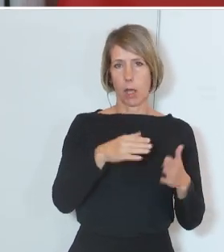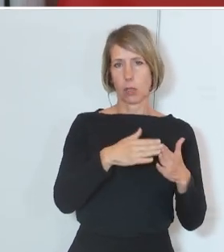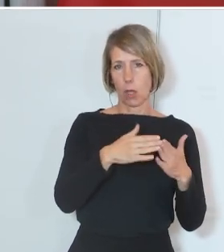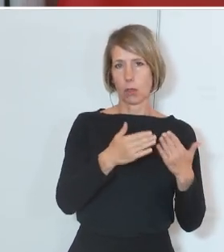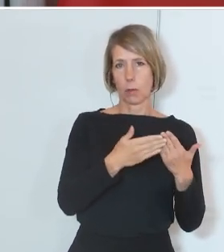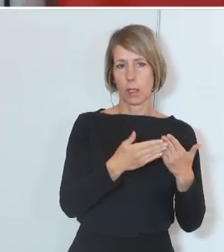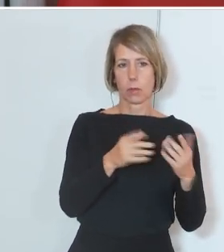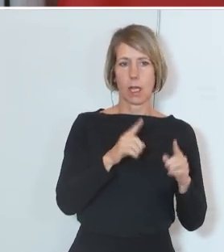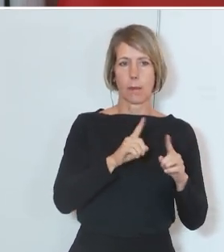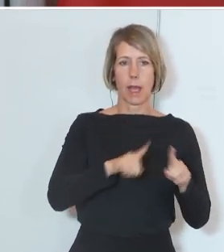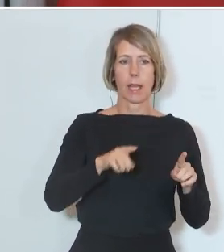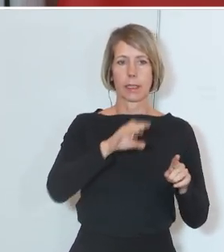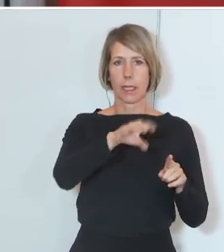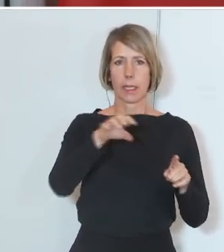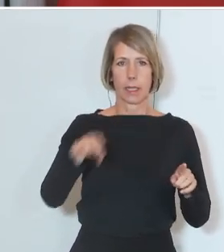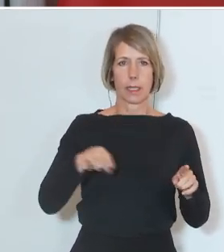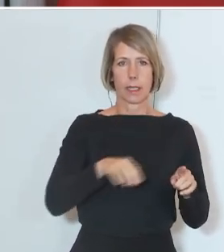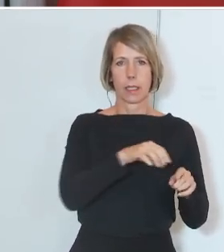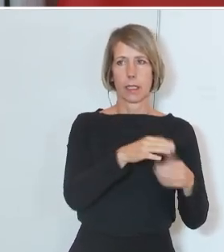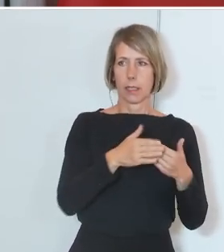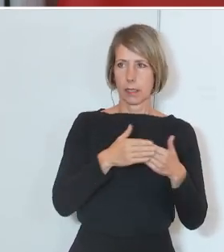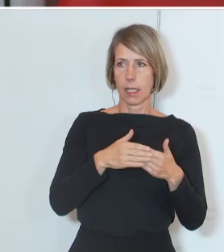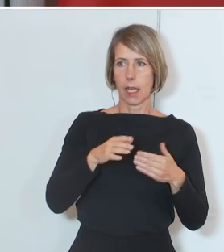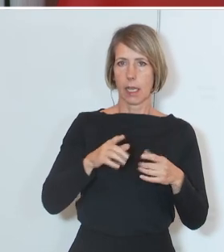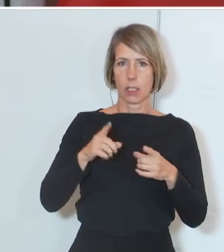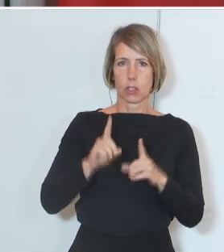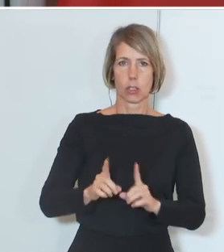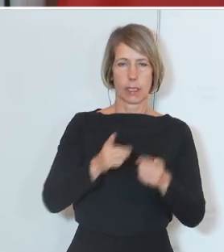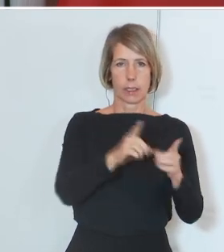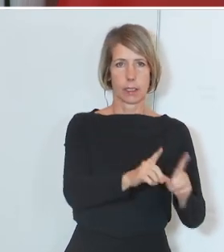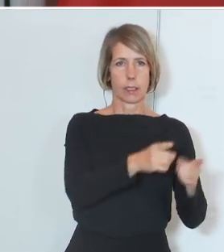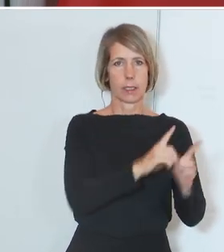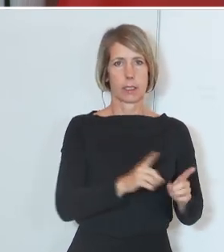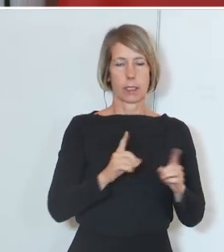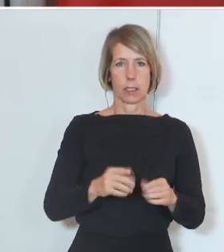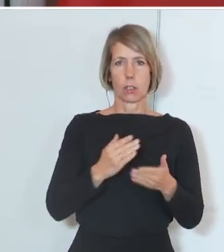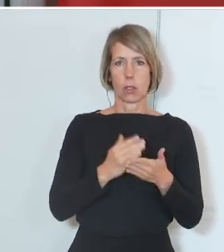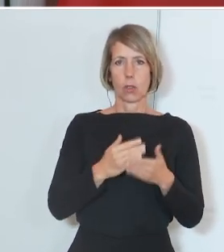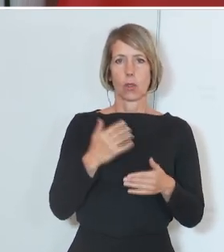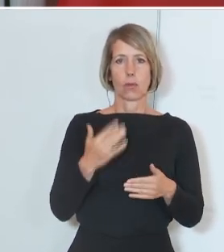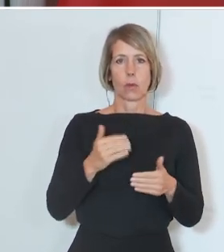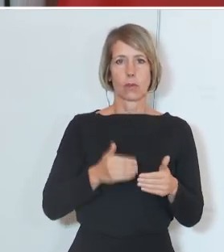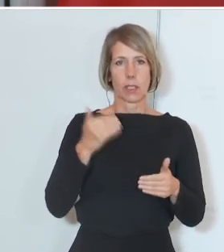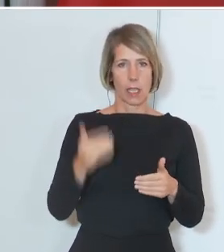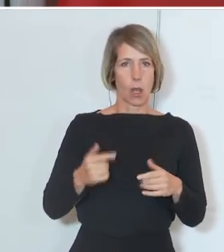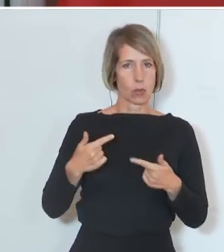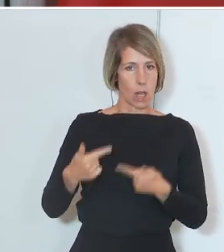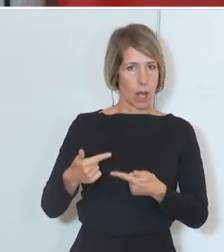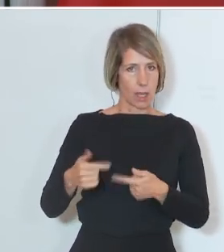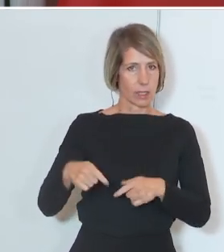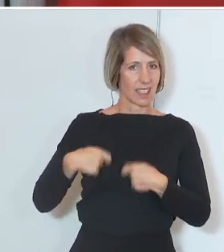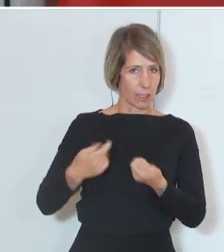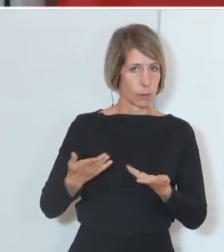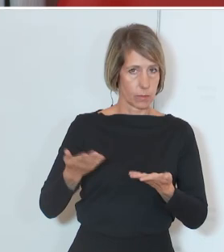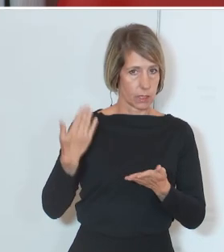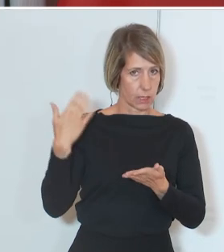auch ausgeführt hat, in andere, vielleicht näher liegende. Es gab ja immerhin über 50 Außenlager auch von Mauthausen und